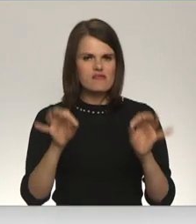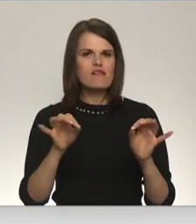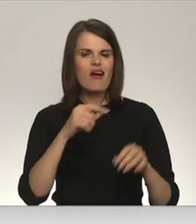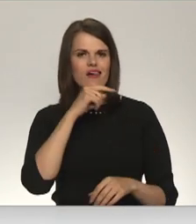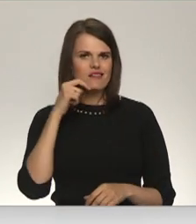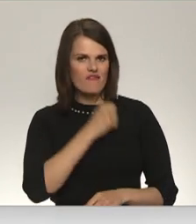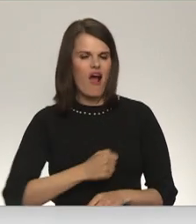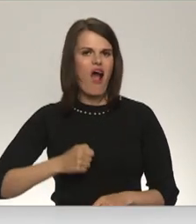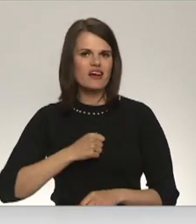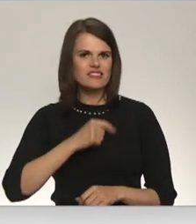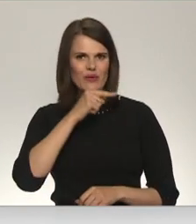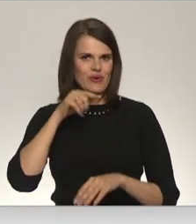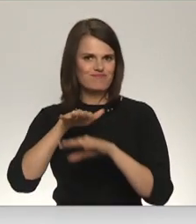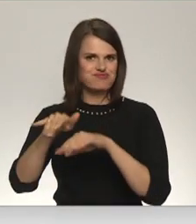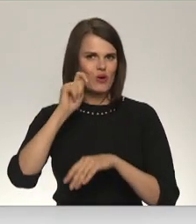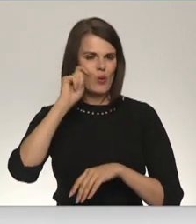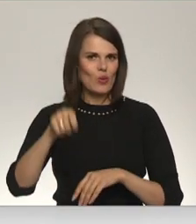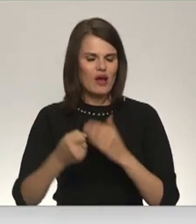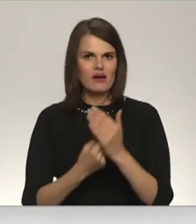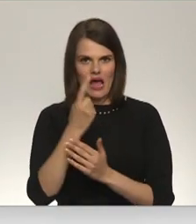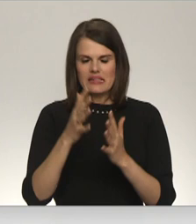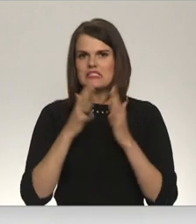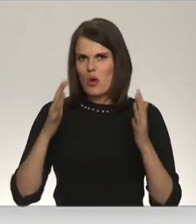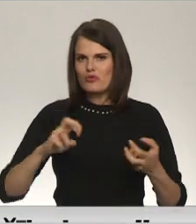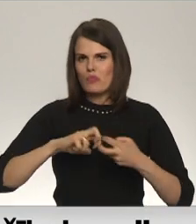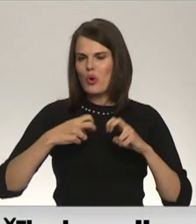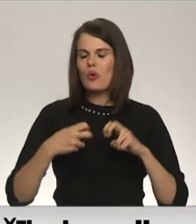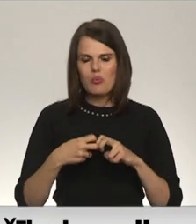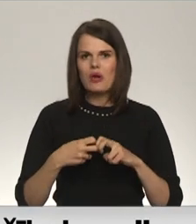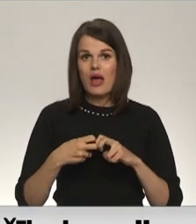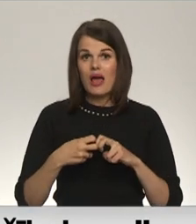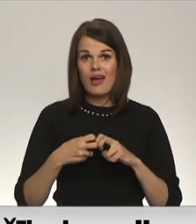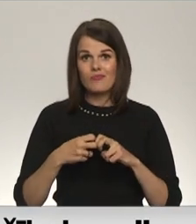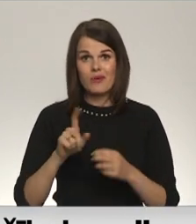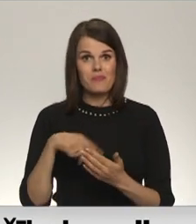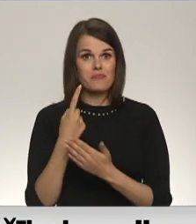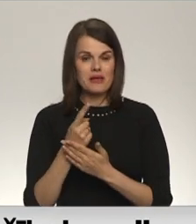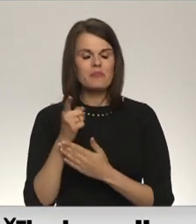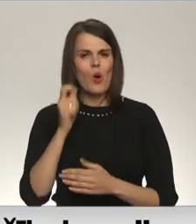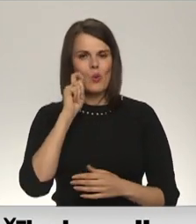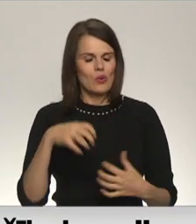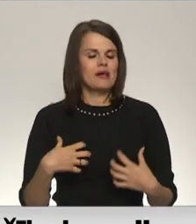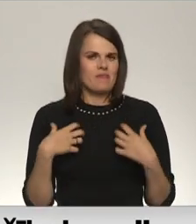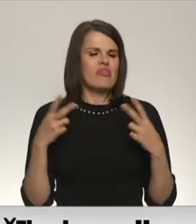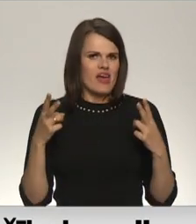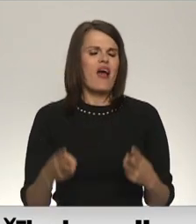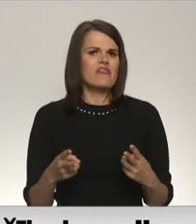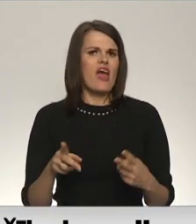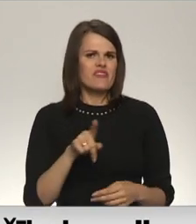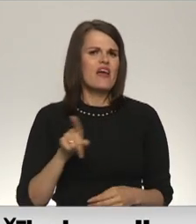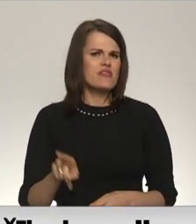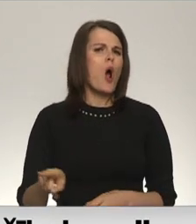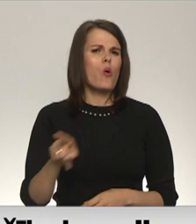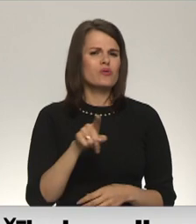Krievijas agresija, Krievijas iebrukums Ukrainā rada daudz problēma. Pirmkārt, tā ir Ukrainas nācijas traģēdija. Es gribētu pateikties